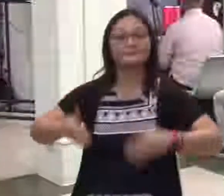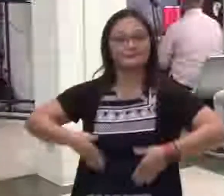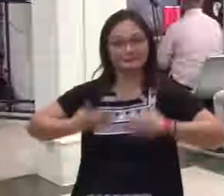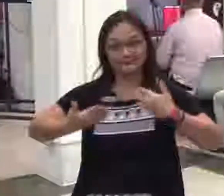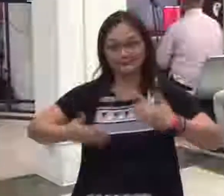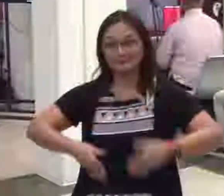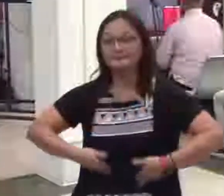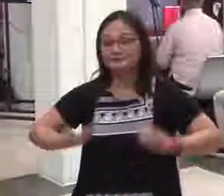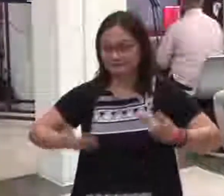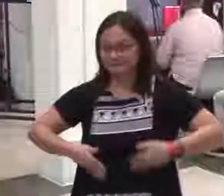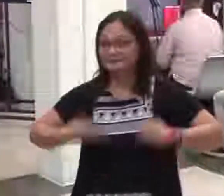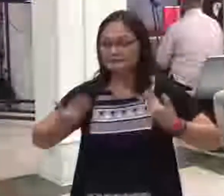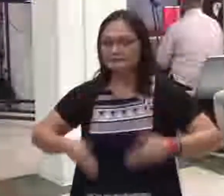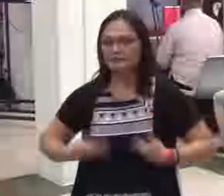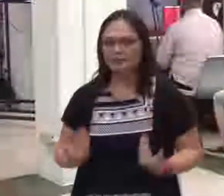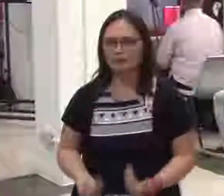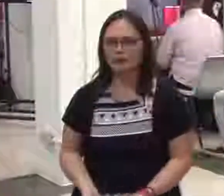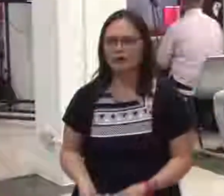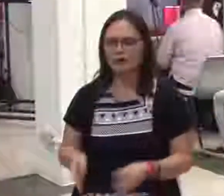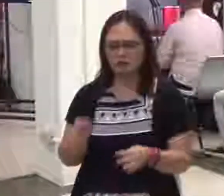Magiging biyanan mo.